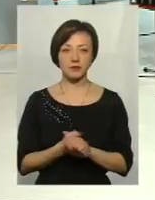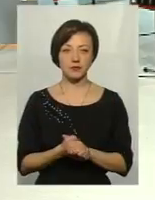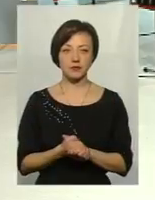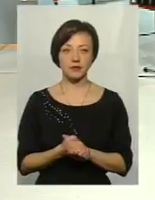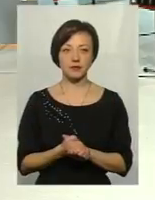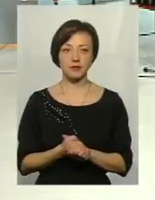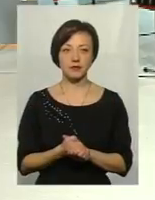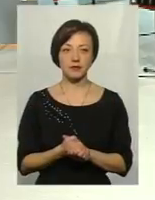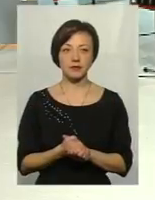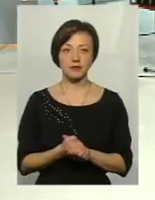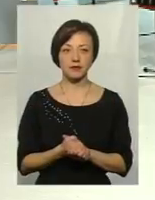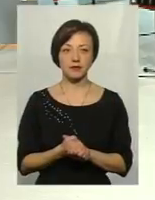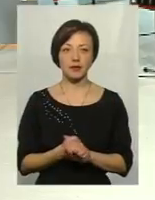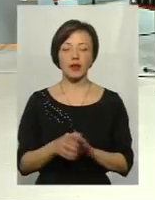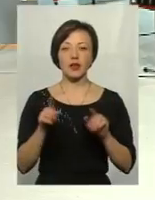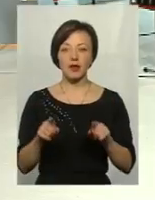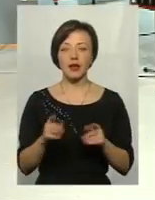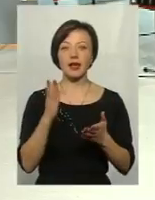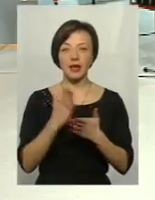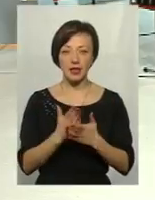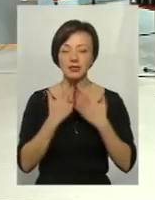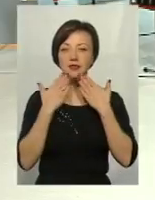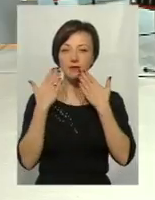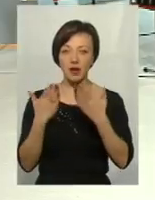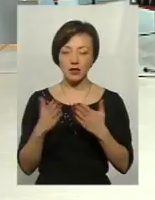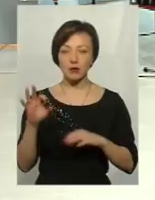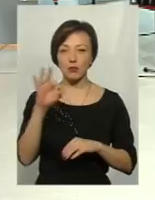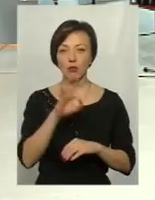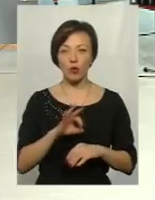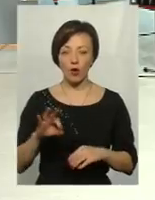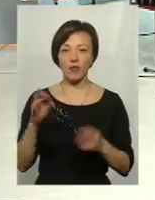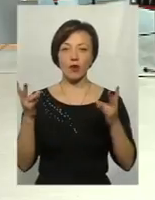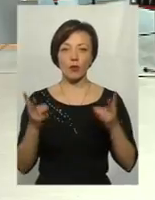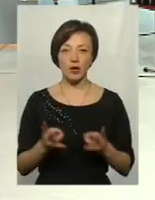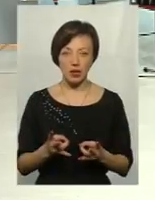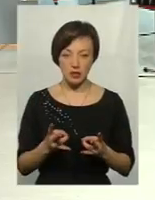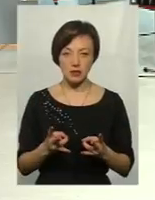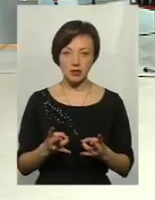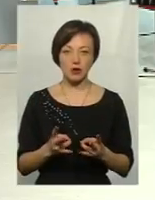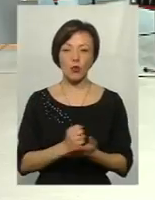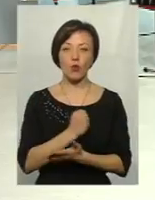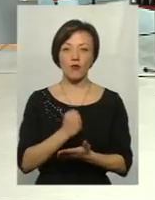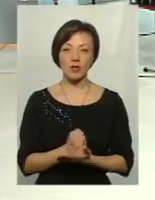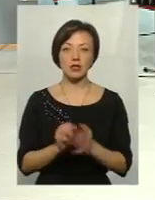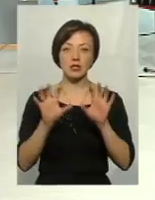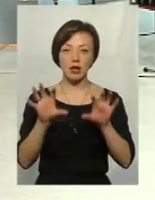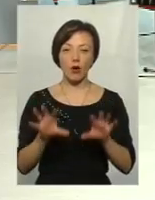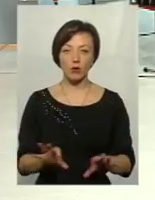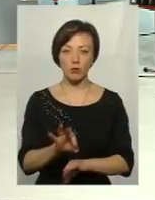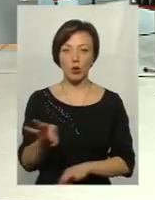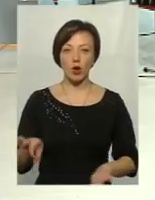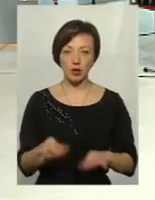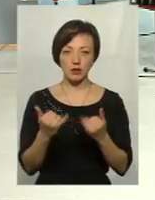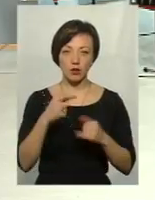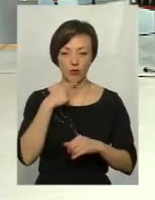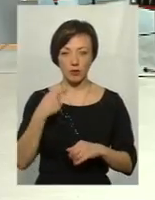яке ухвалила Хмельницька обласна рада? Чи є звернення про необхідність ухвалити законопроект, про який